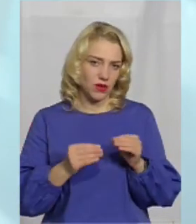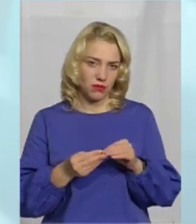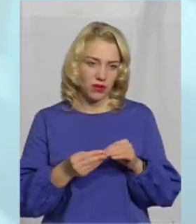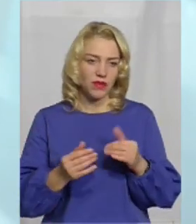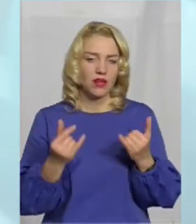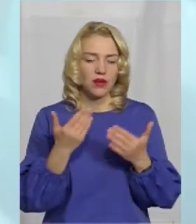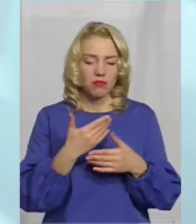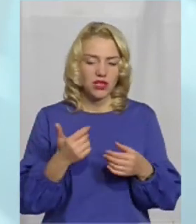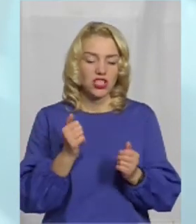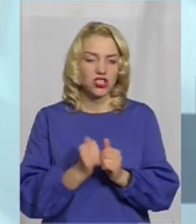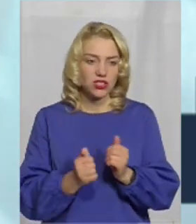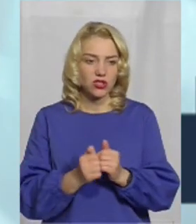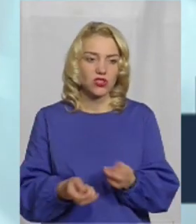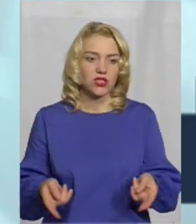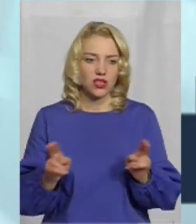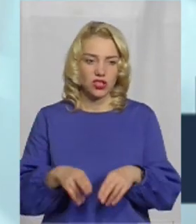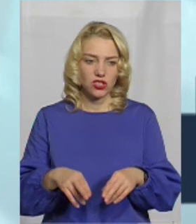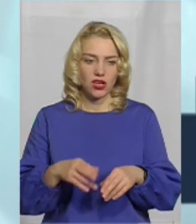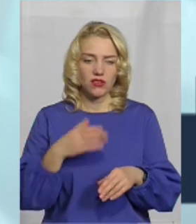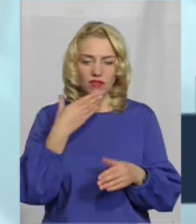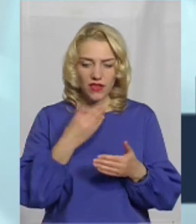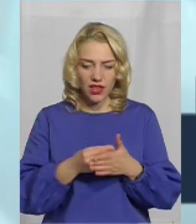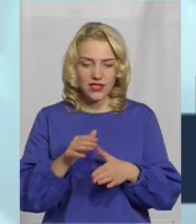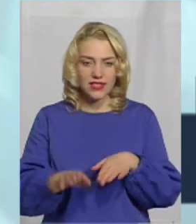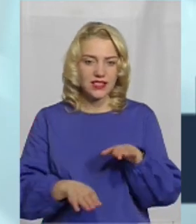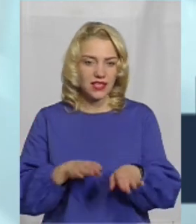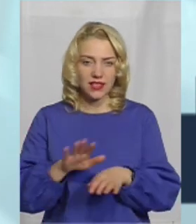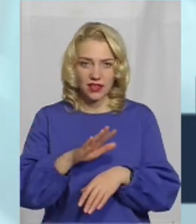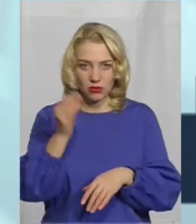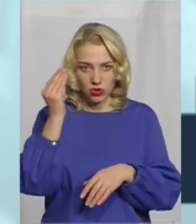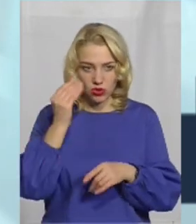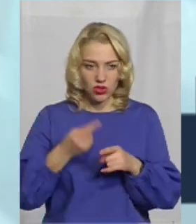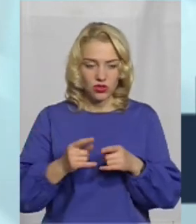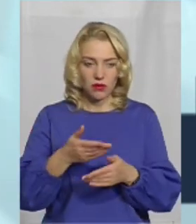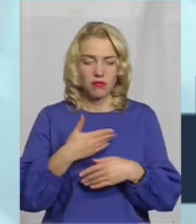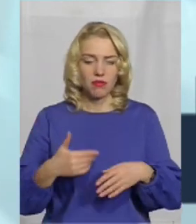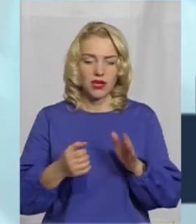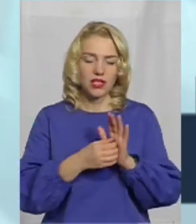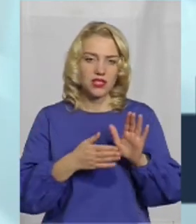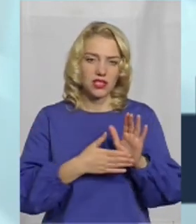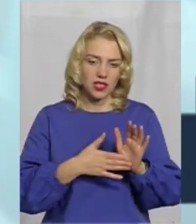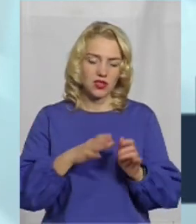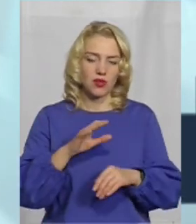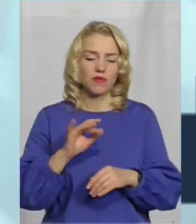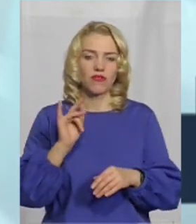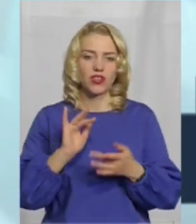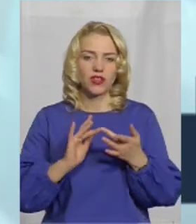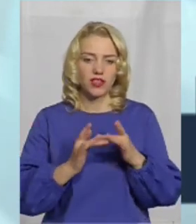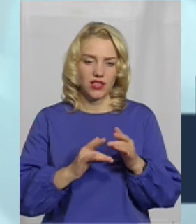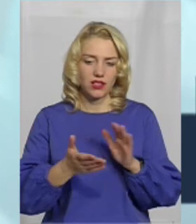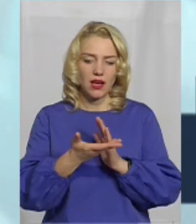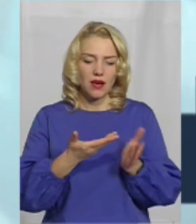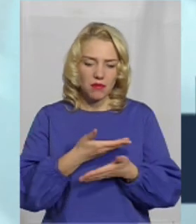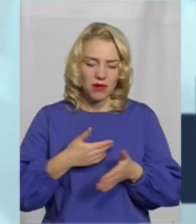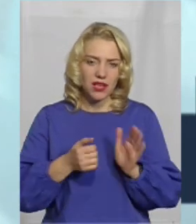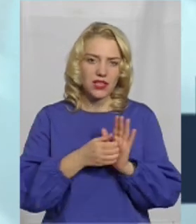настільки часто залишаємо, власне, сліди, навіть не підозруючи того, ми реєструємося в соціальних мережах, ми реєструємося в